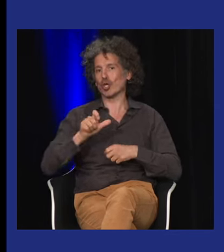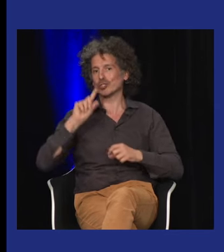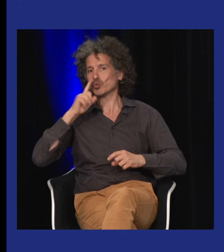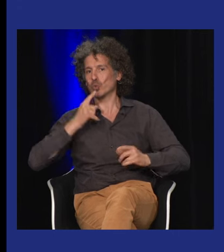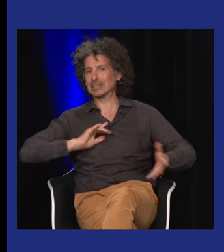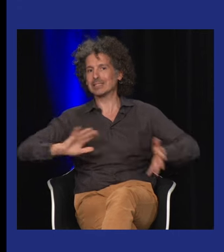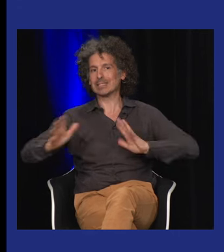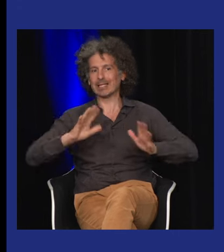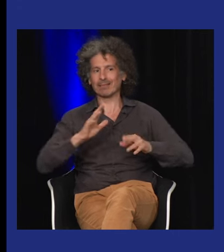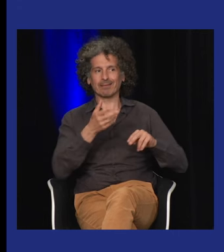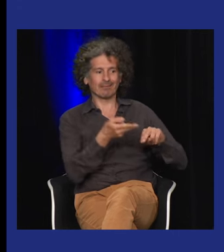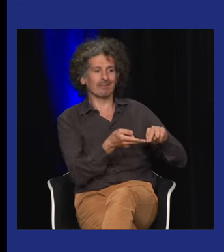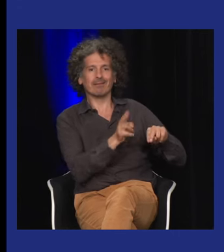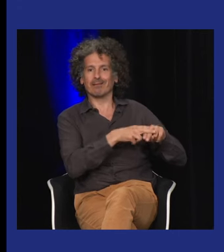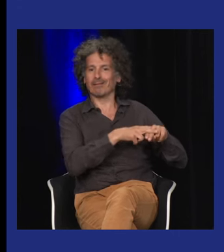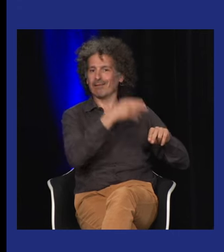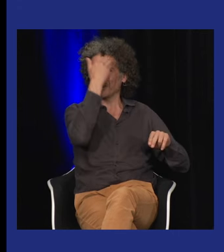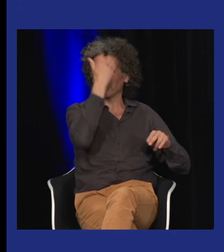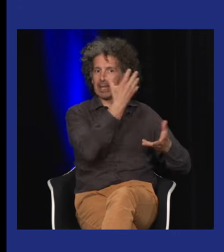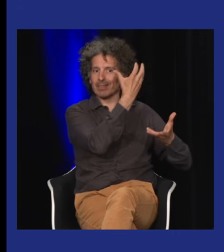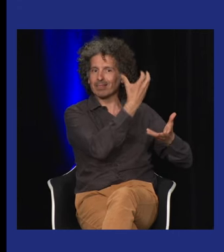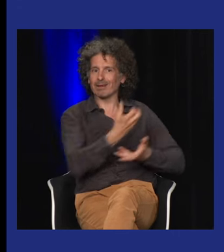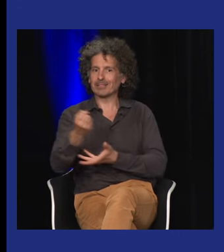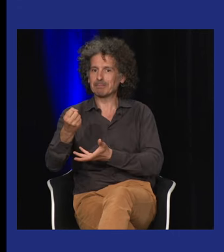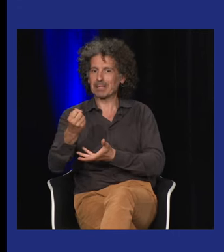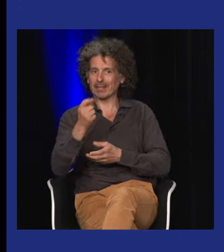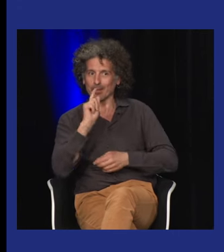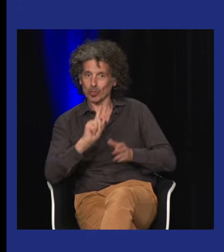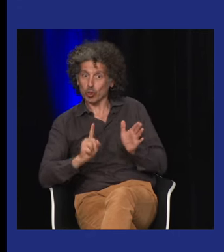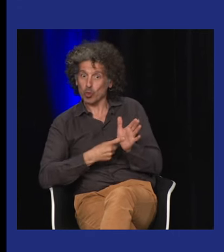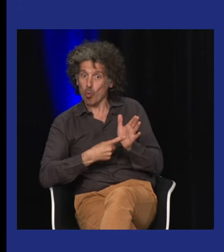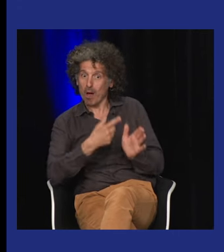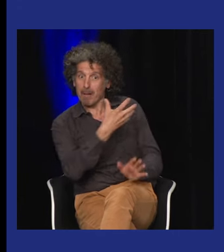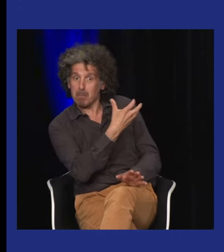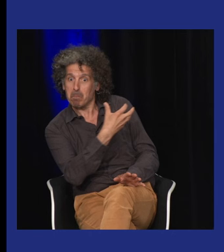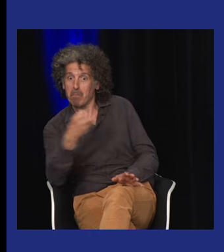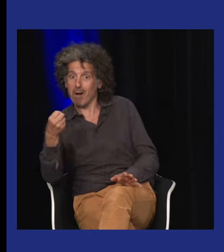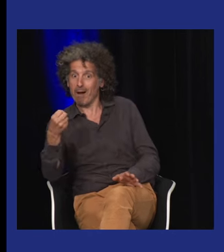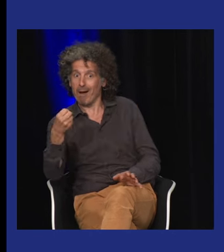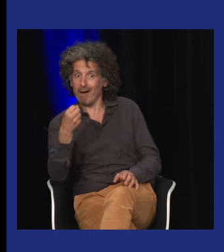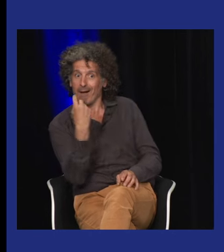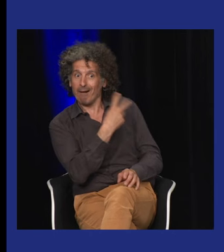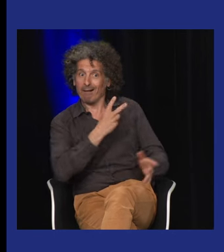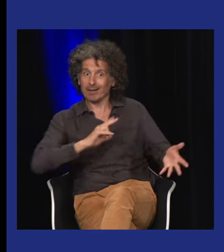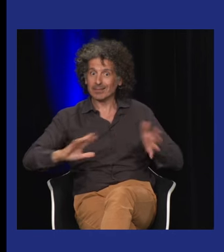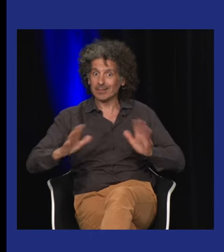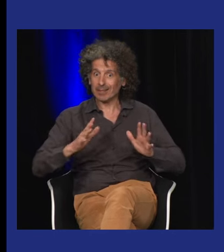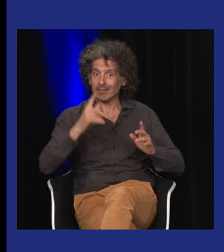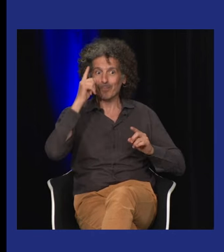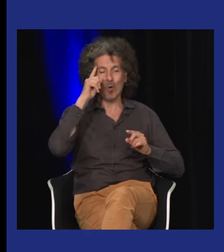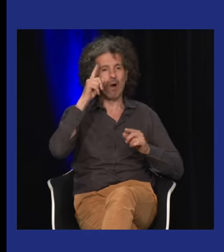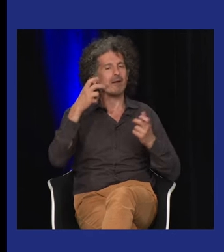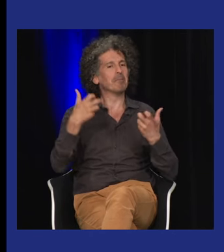mais du coup qui est à aussi réfléchir sur la transmission et puis quand une personne décède est-ce qu'on a le droit de